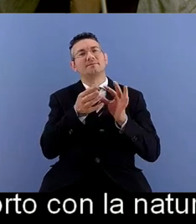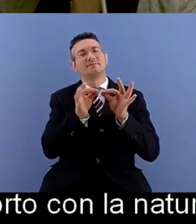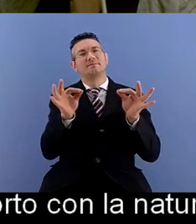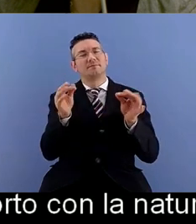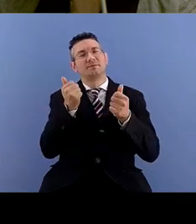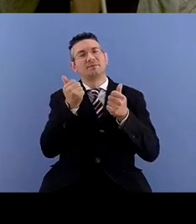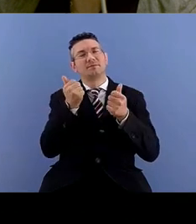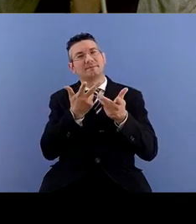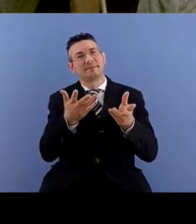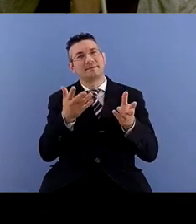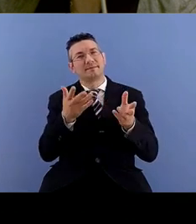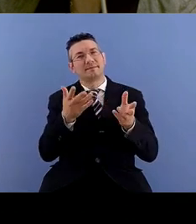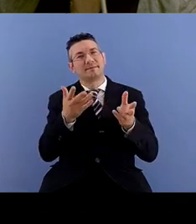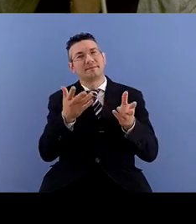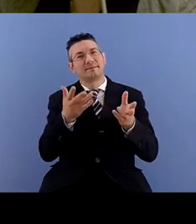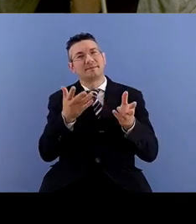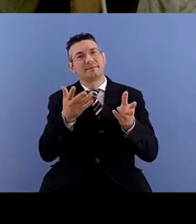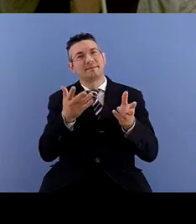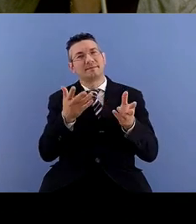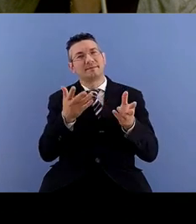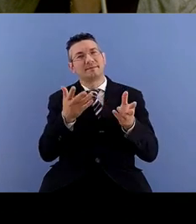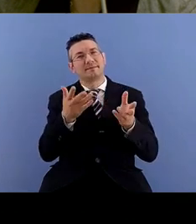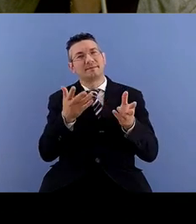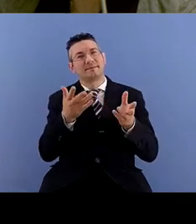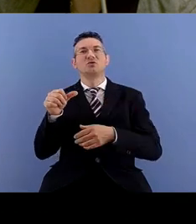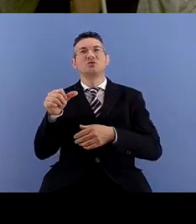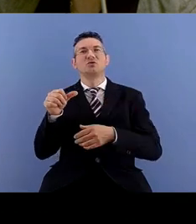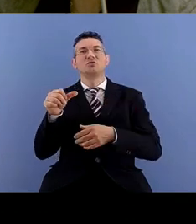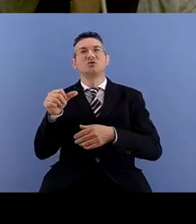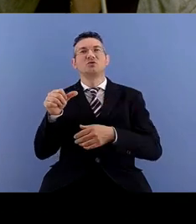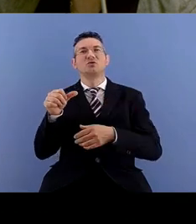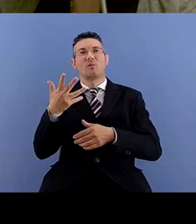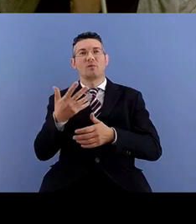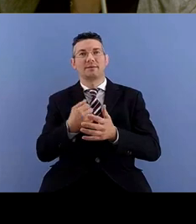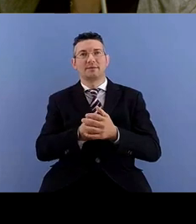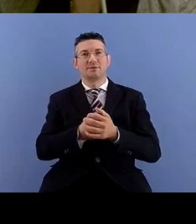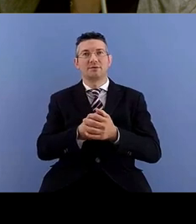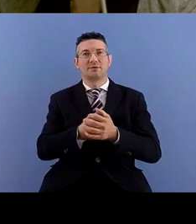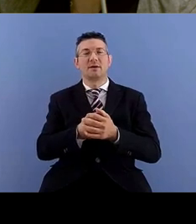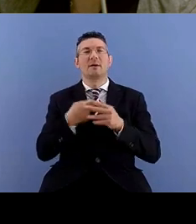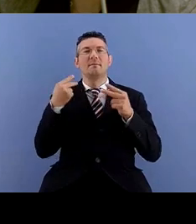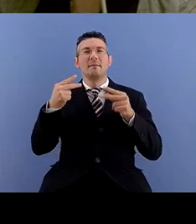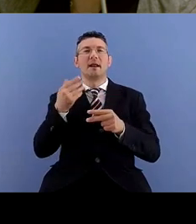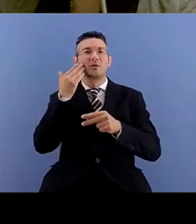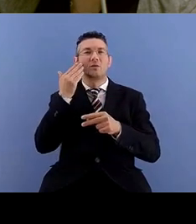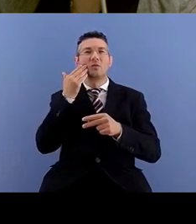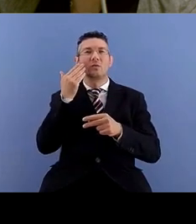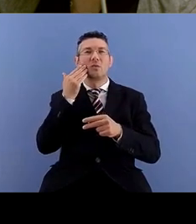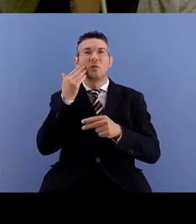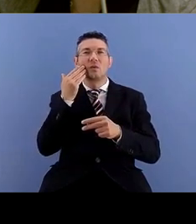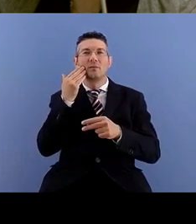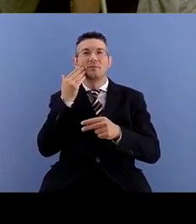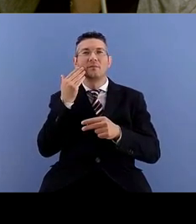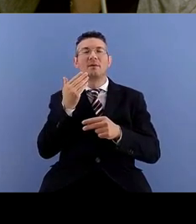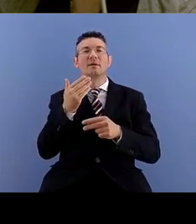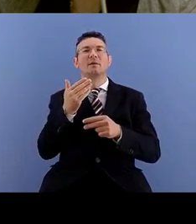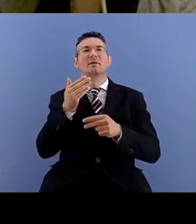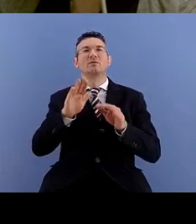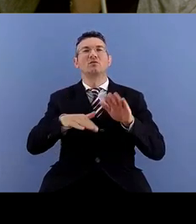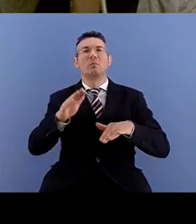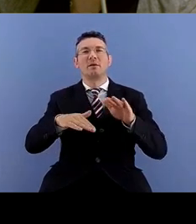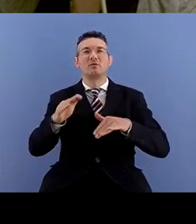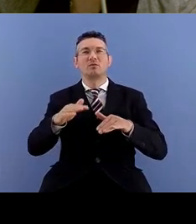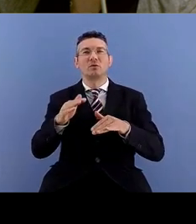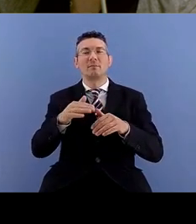dimenticato Pinuccio Sciola 2015 per anni l'uomo ha suonato la pietra attraverso percussioni ma il vero suono della